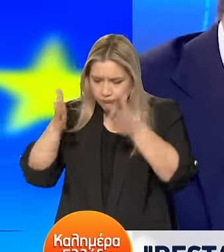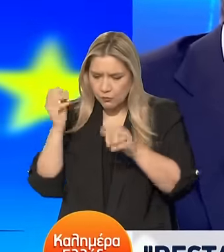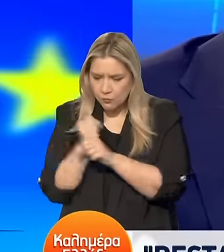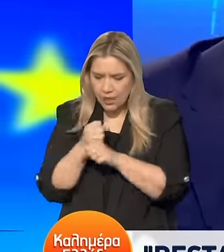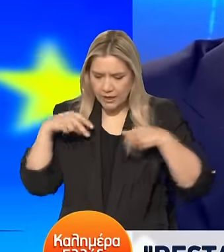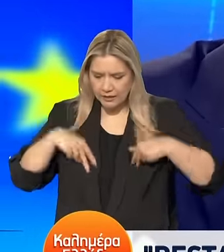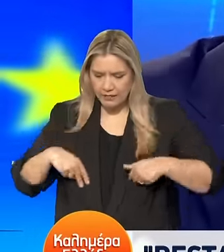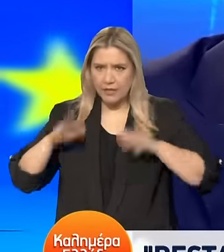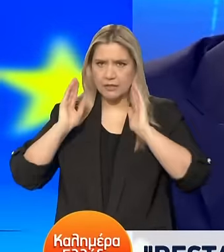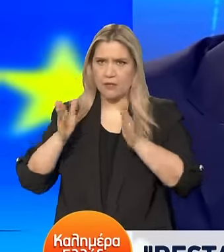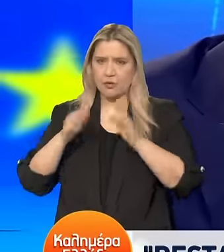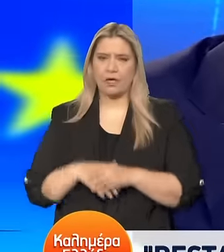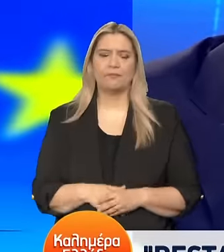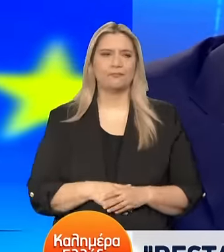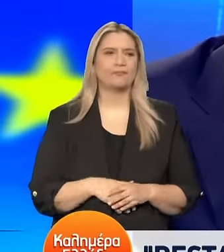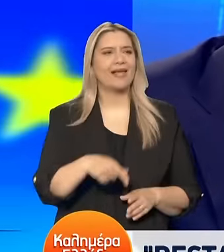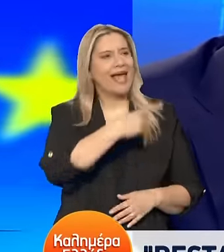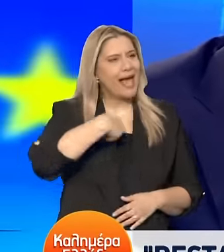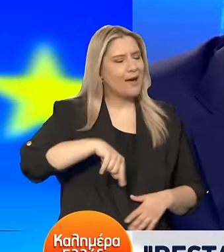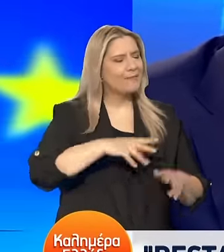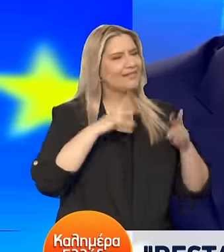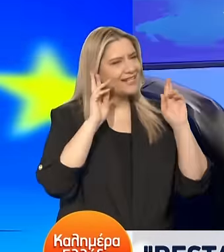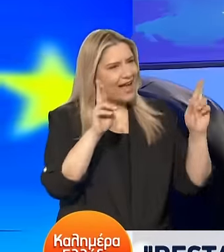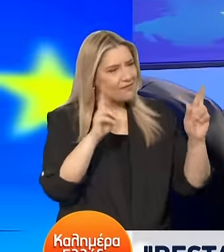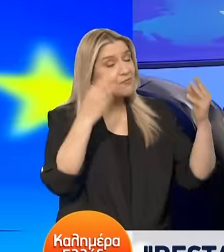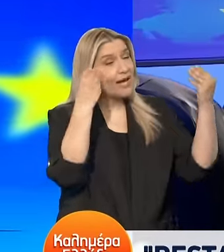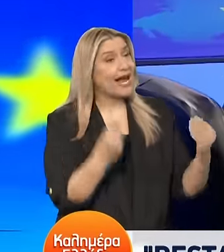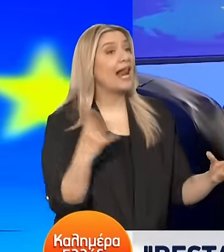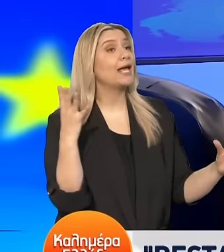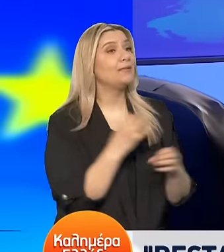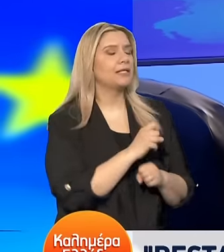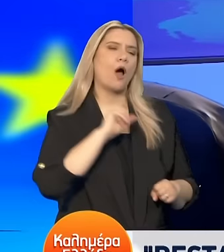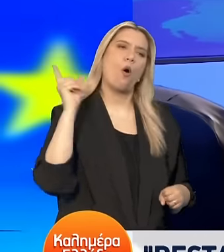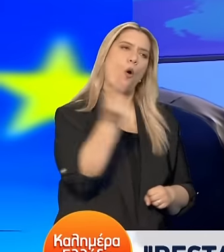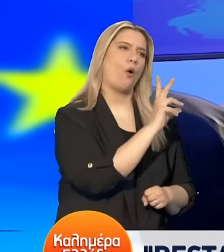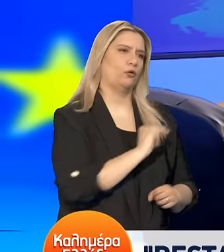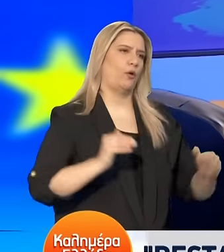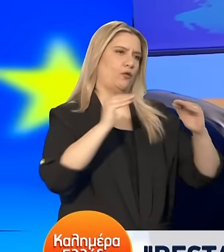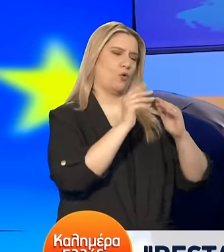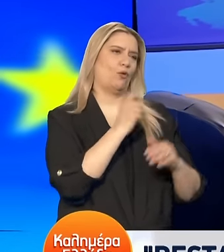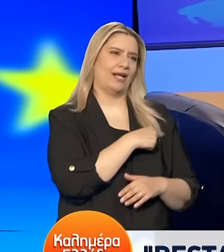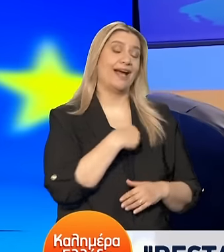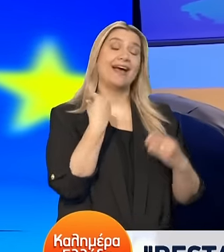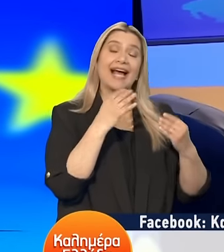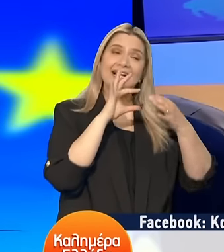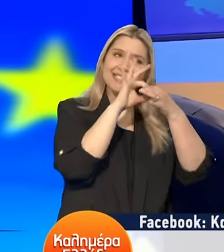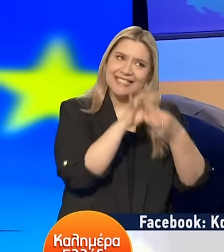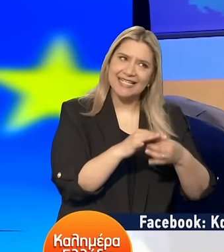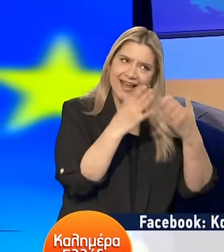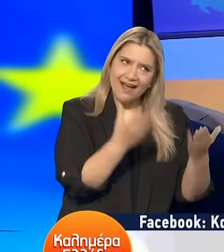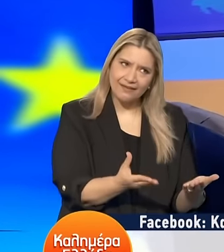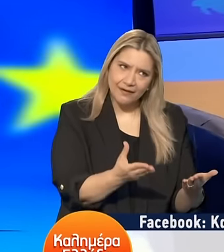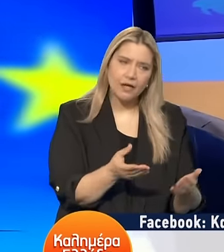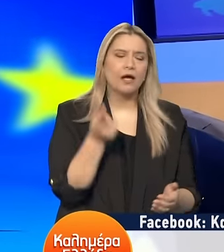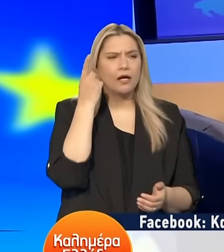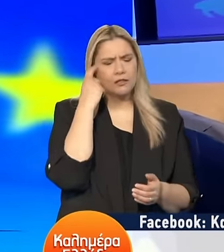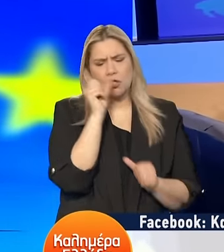Και εμείς να σας ευχηθούμε Καλή επιτυχία Όπως θα το κάνουμε και με όλους Οι αρχηγούς των κομμάτων Καλή συνέχεια Γιατί δεν πρόκειται να αλλάξει τίποτα